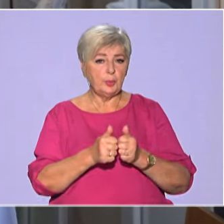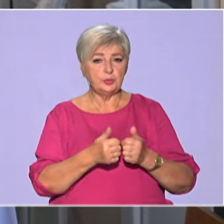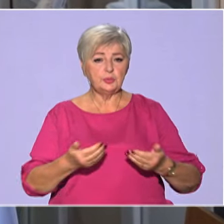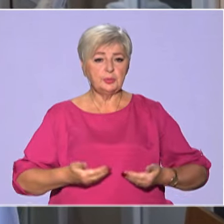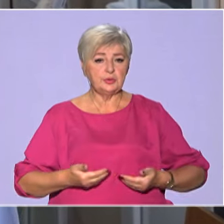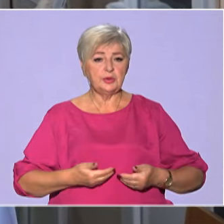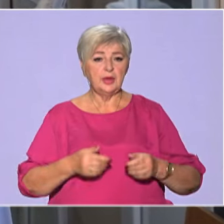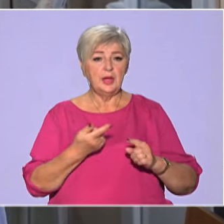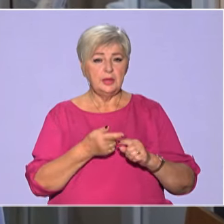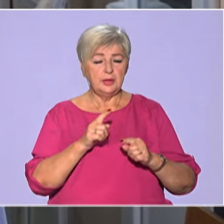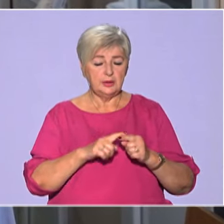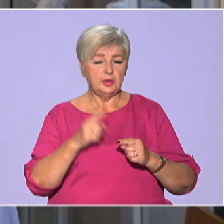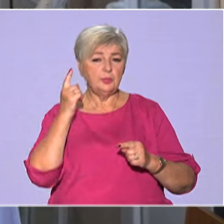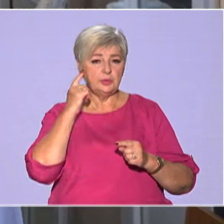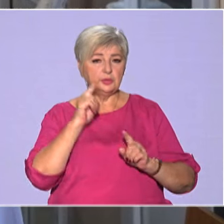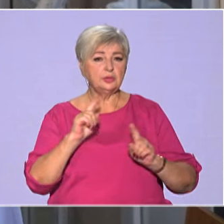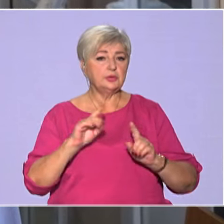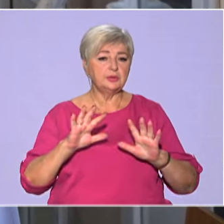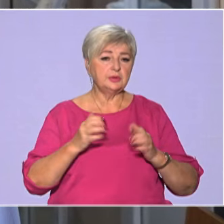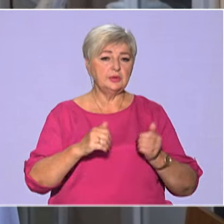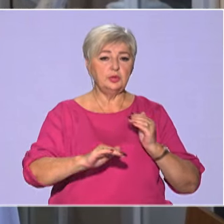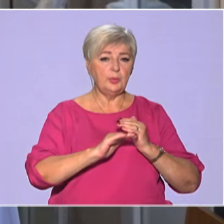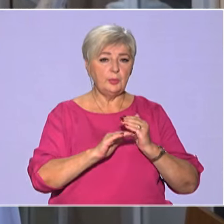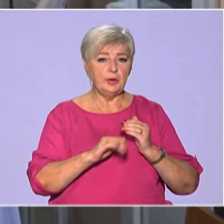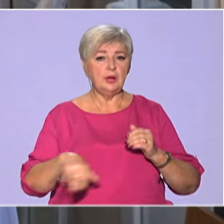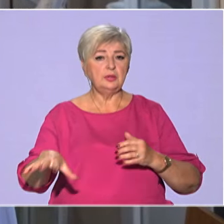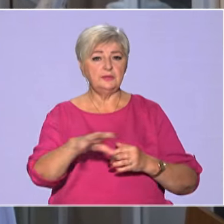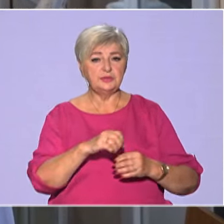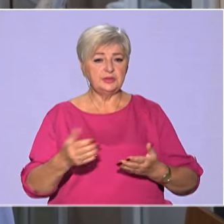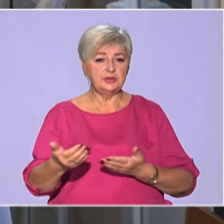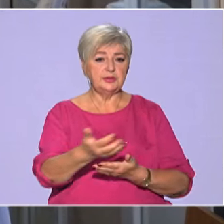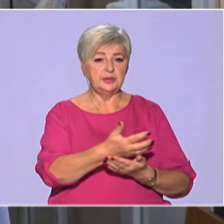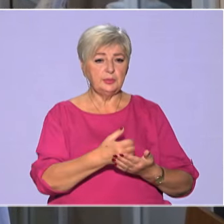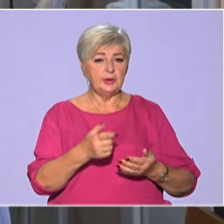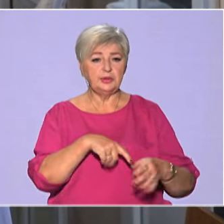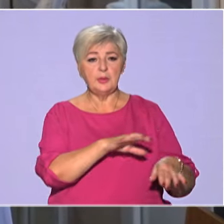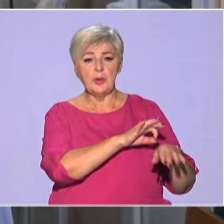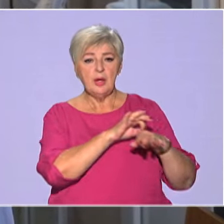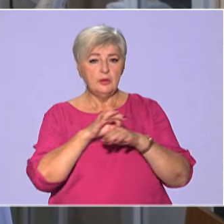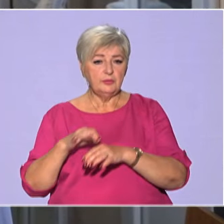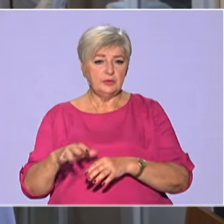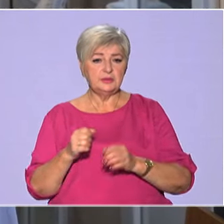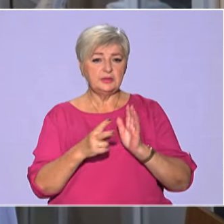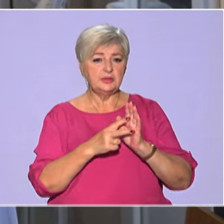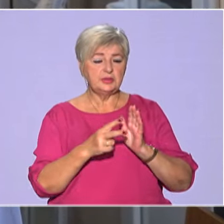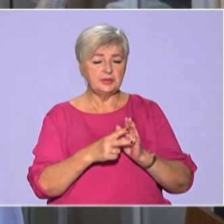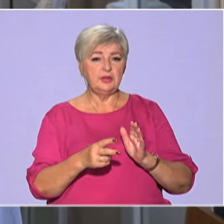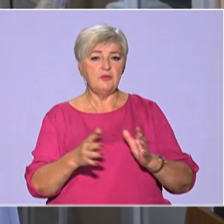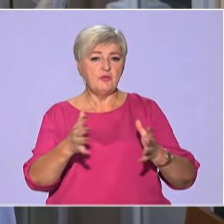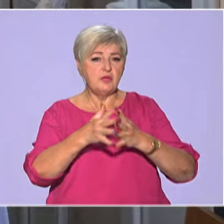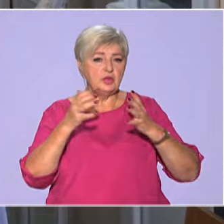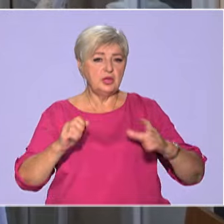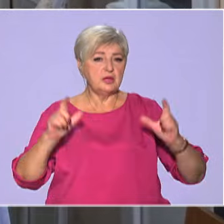що в нас стало, допомагали нам все це зібрати. І ми вивезли сім великих